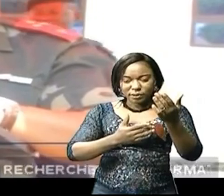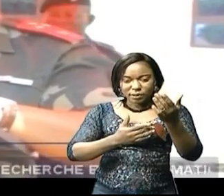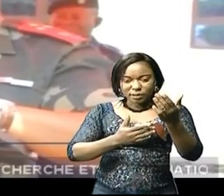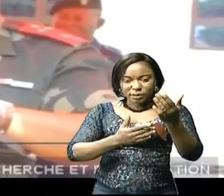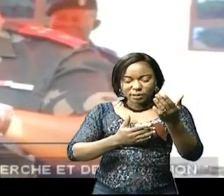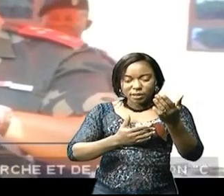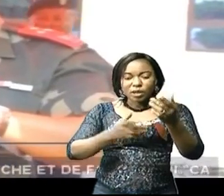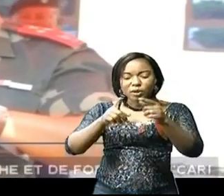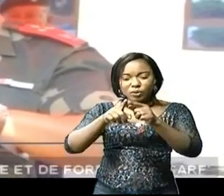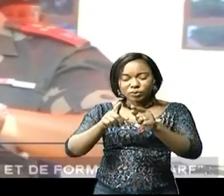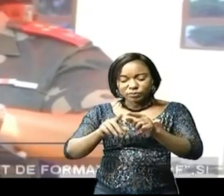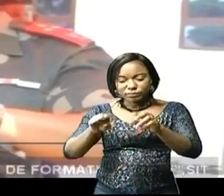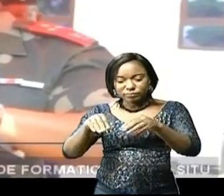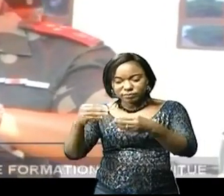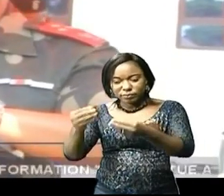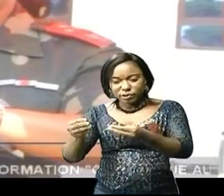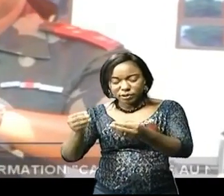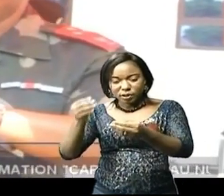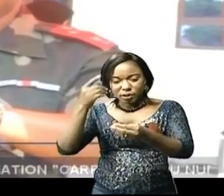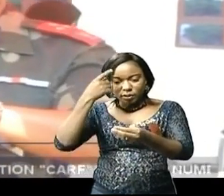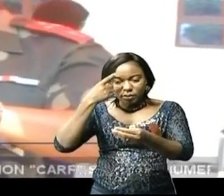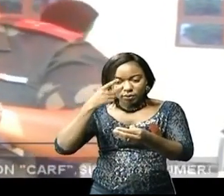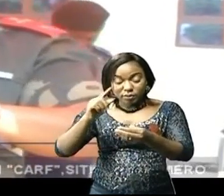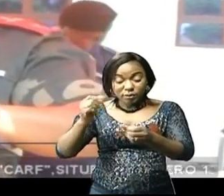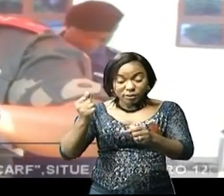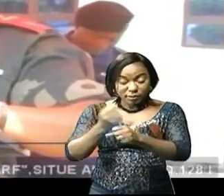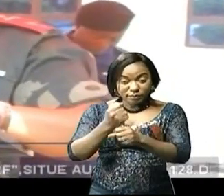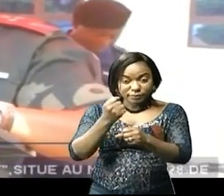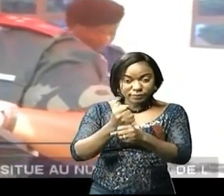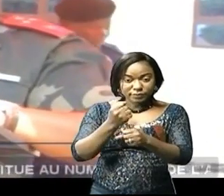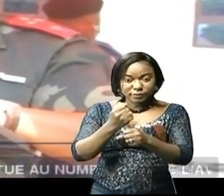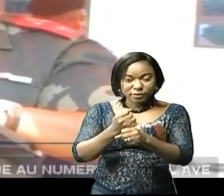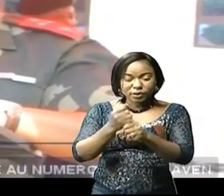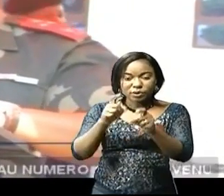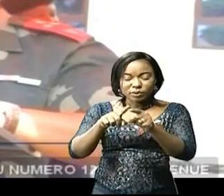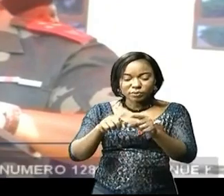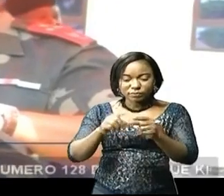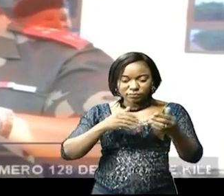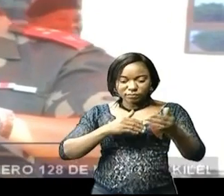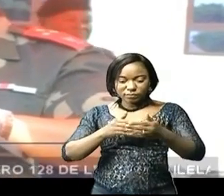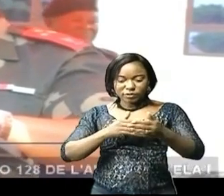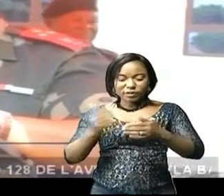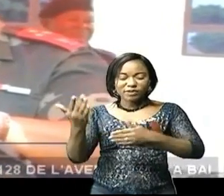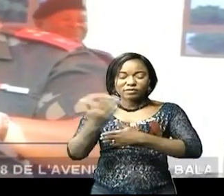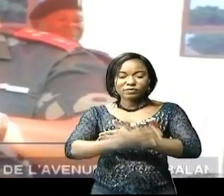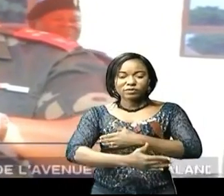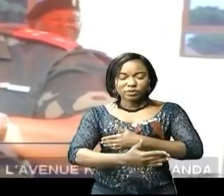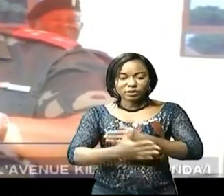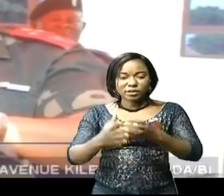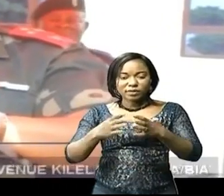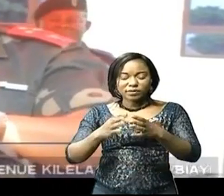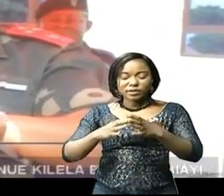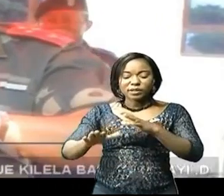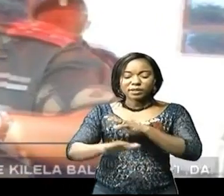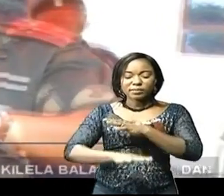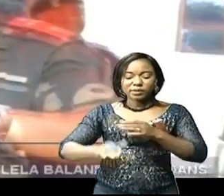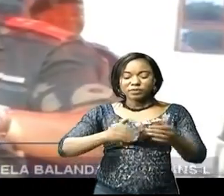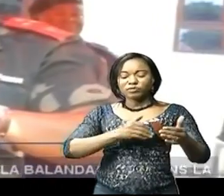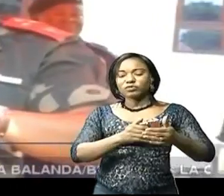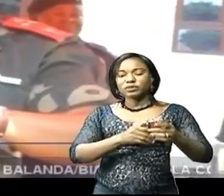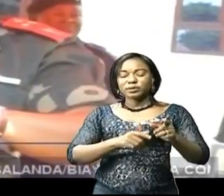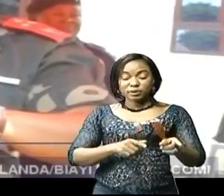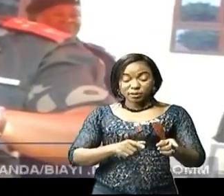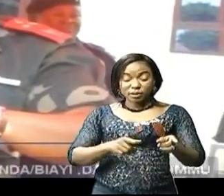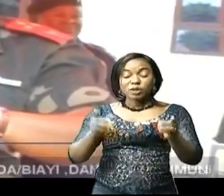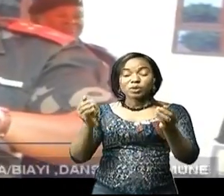et à la position géographique de ce secteur qui se trouve proche de la frontière avec les pays voisins. La